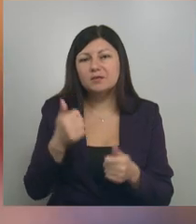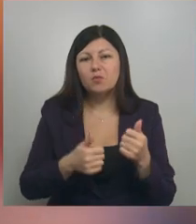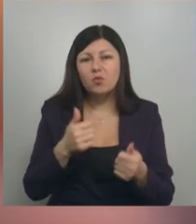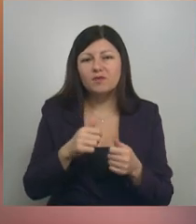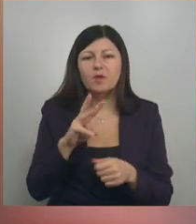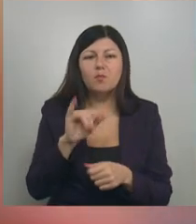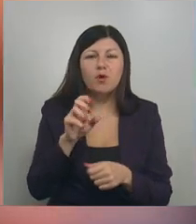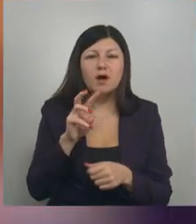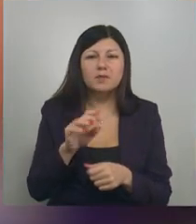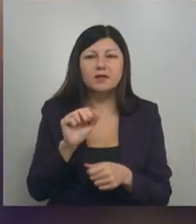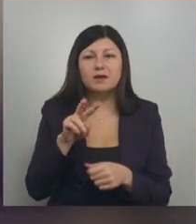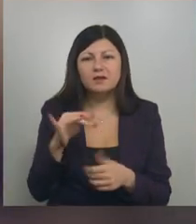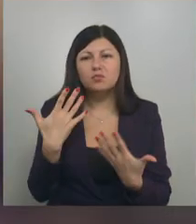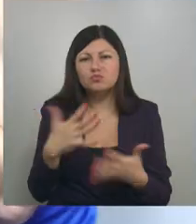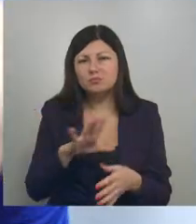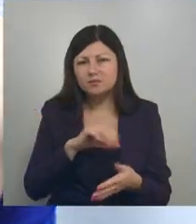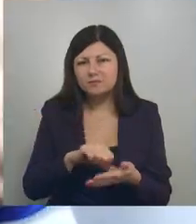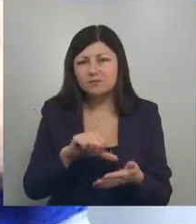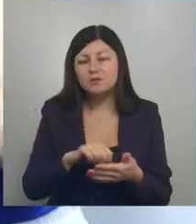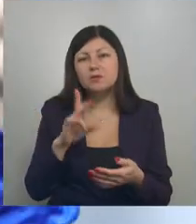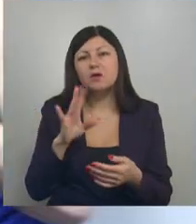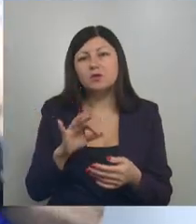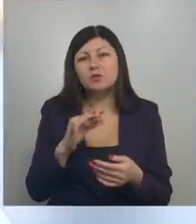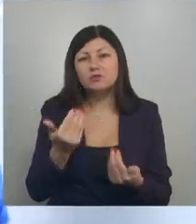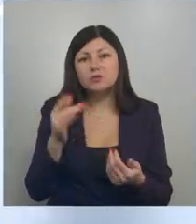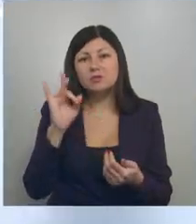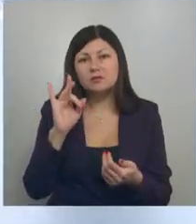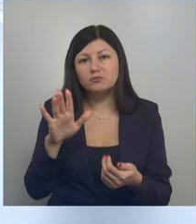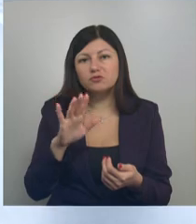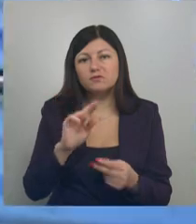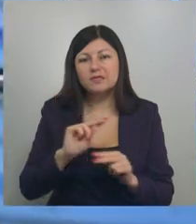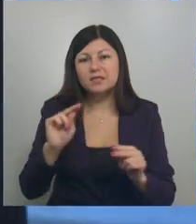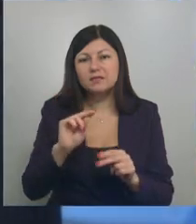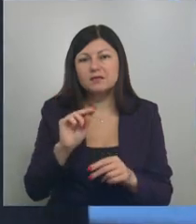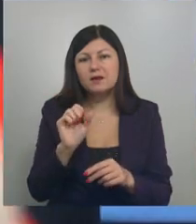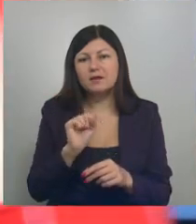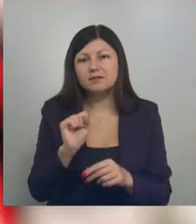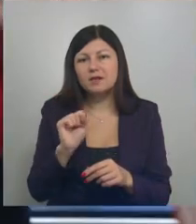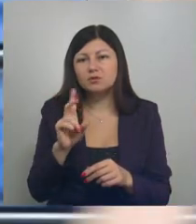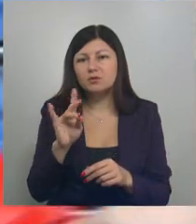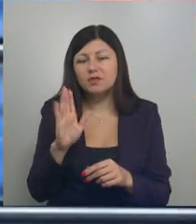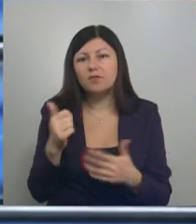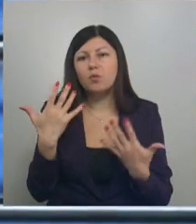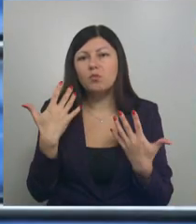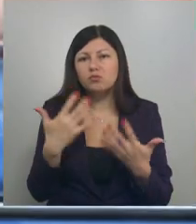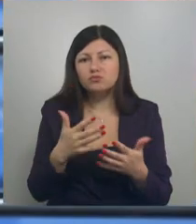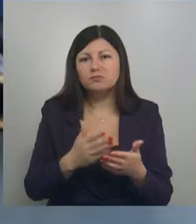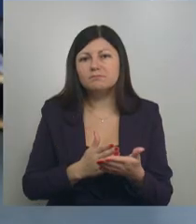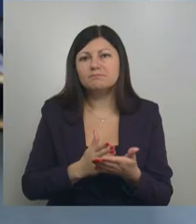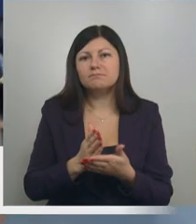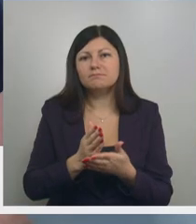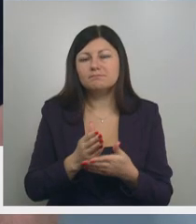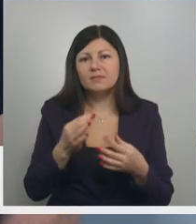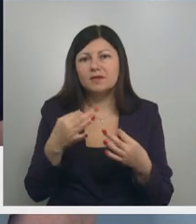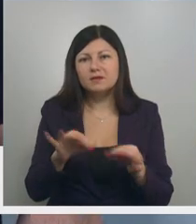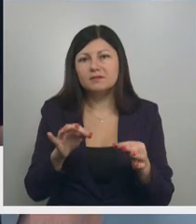выступал. Однако победа на соревнованиях памяти заслуженного тренера страны Александра Аксенова открыла дорогу на международную арену. Первое место